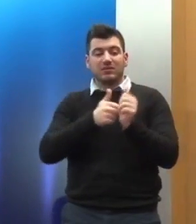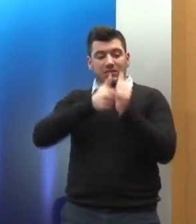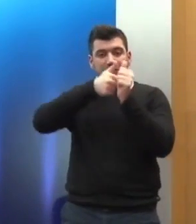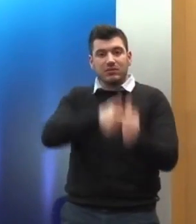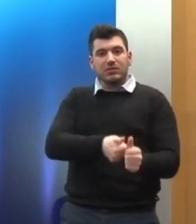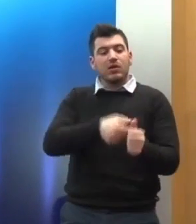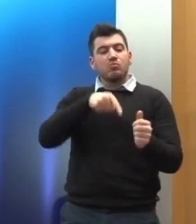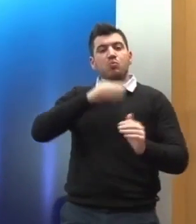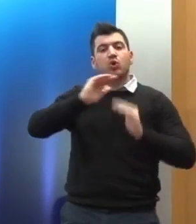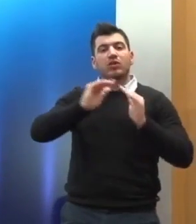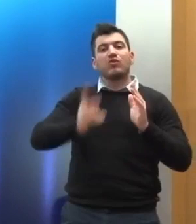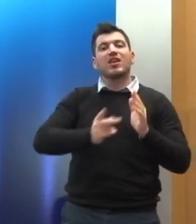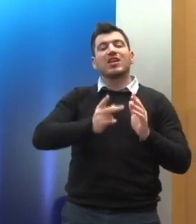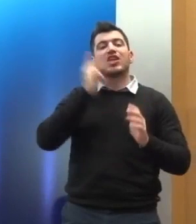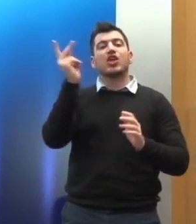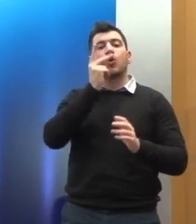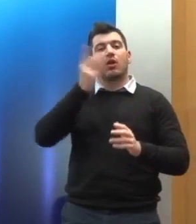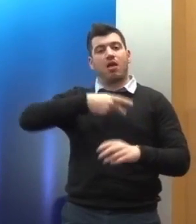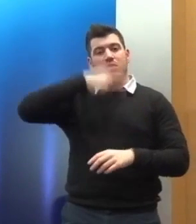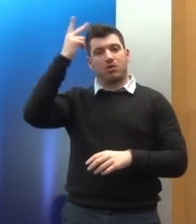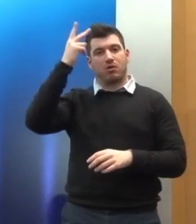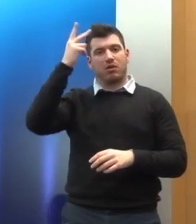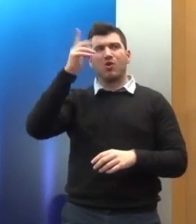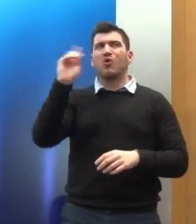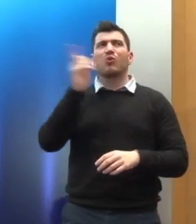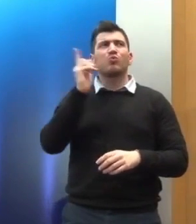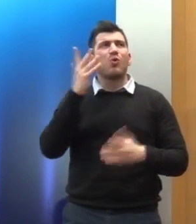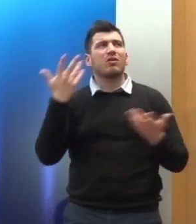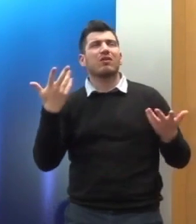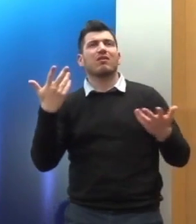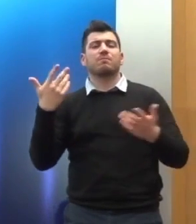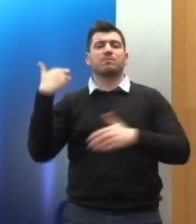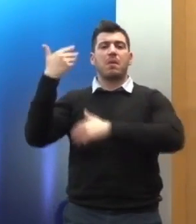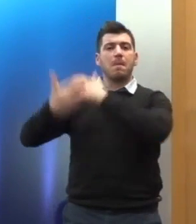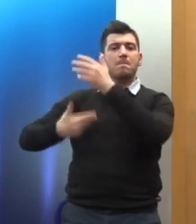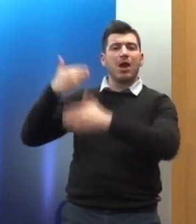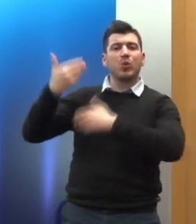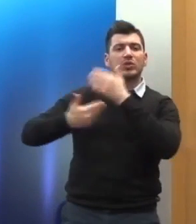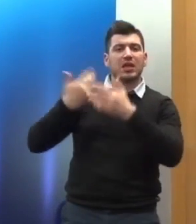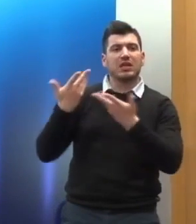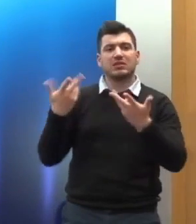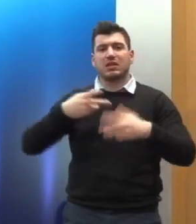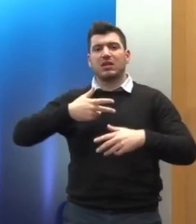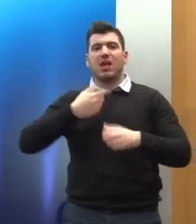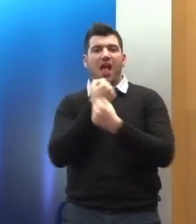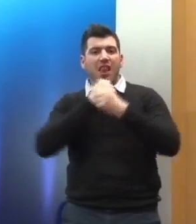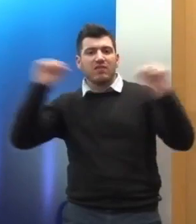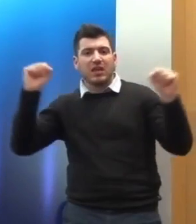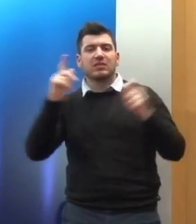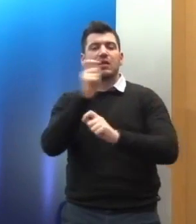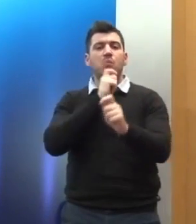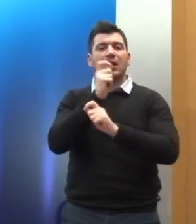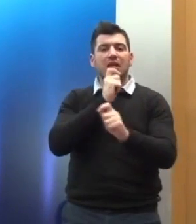και όχι απλώς τις παραδοσιακές ατομικές ελευθερίες ή τα πολιτικά δικαιώματα.